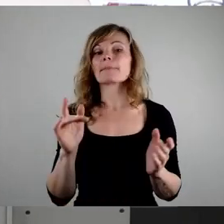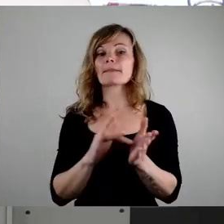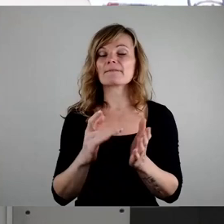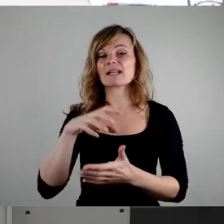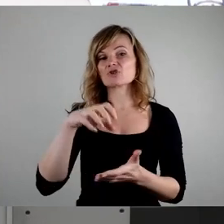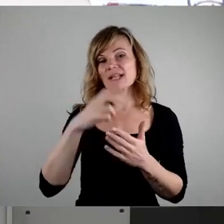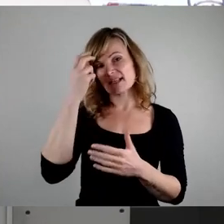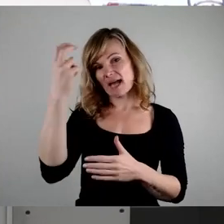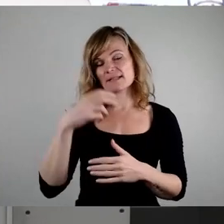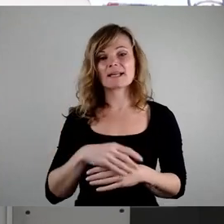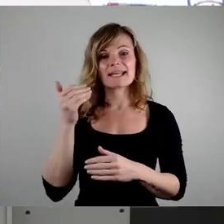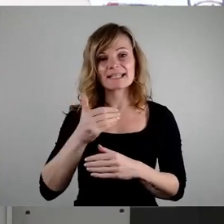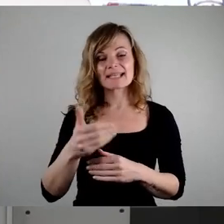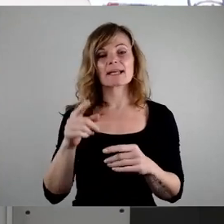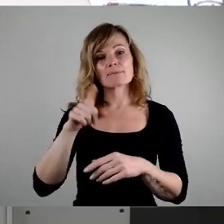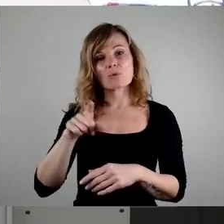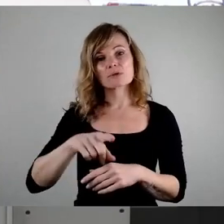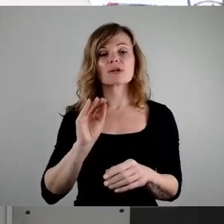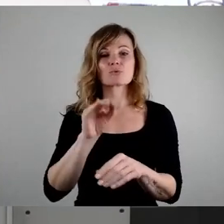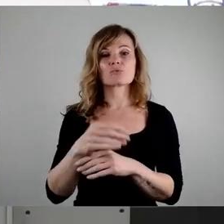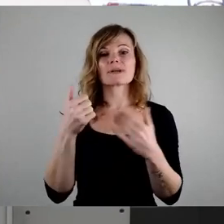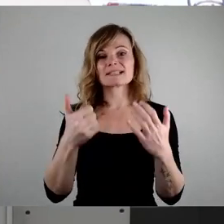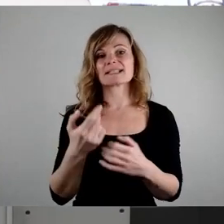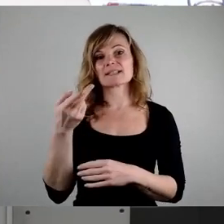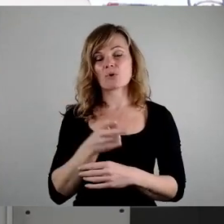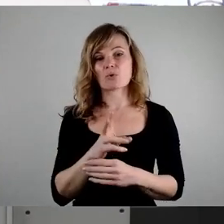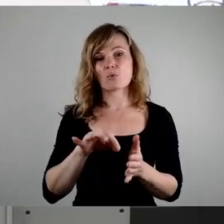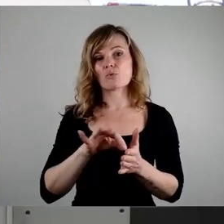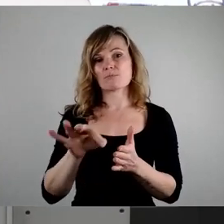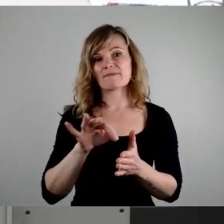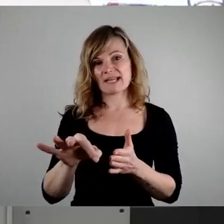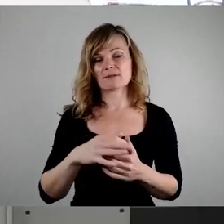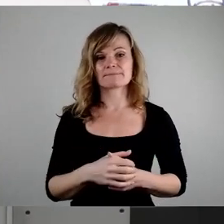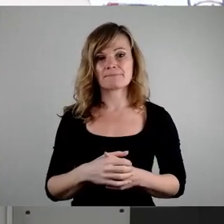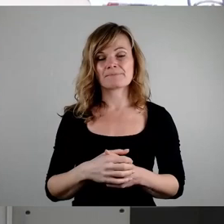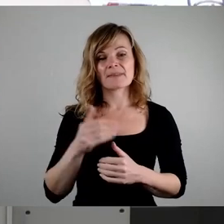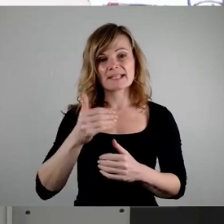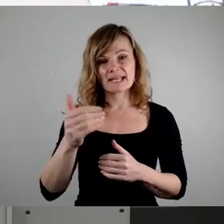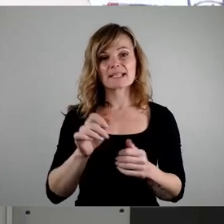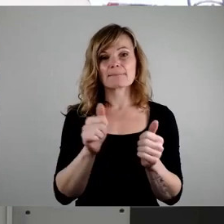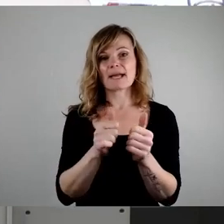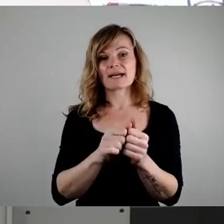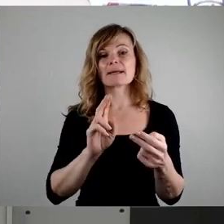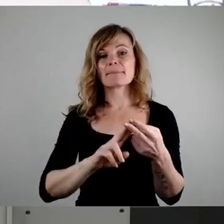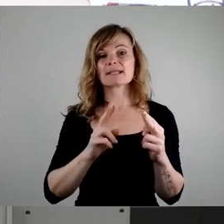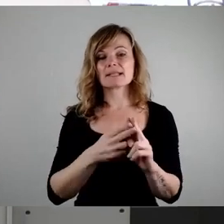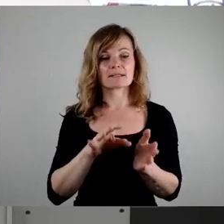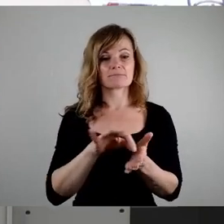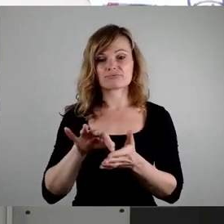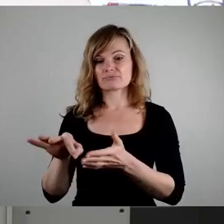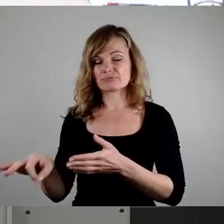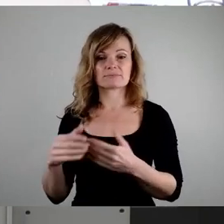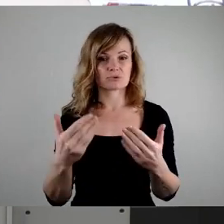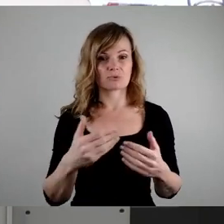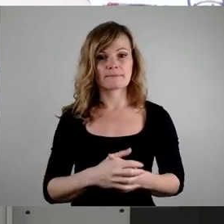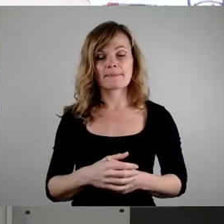dafür jeden Monat über 60 Euro überwiesen bekommen. Für jeden Beirat, wo sie Mitglied sind. Das wäre da ein Nieffall. Das ist logischerweise